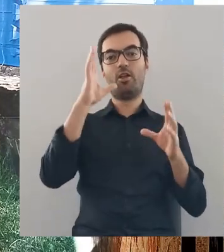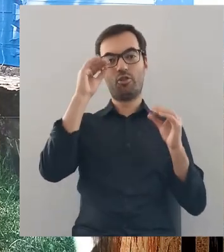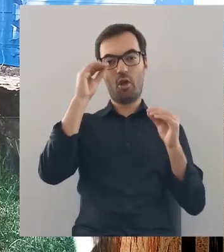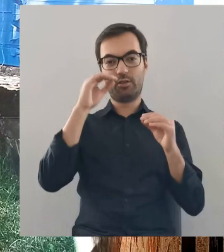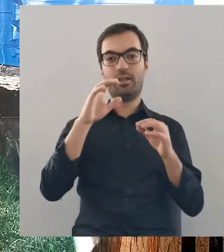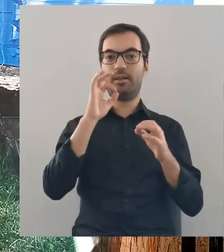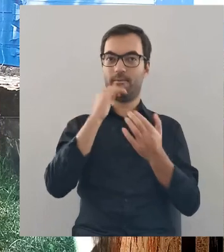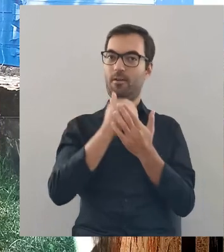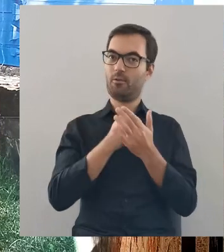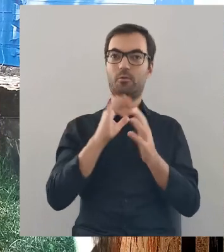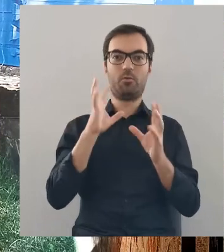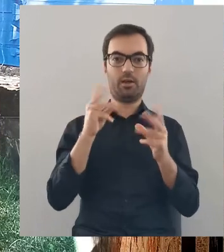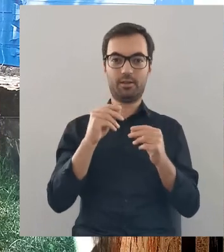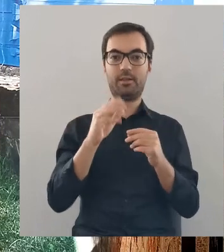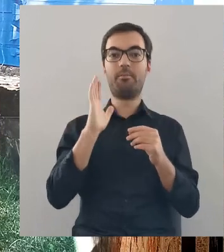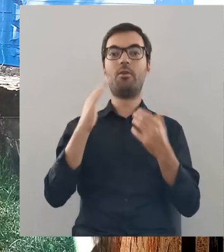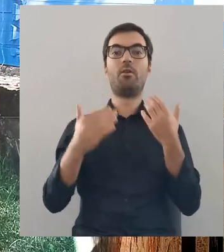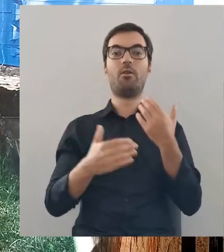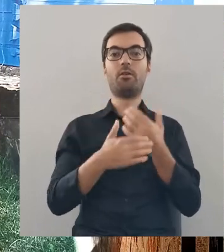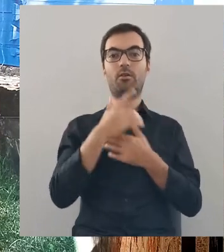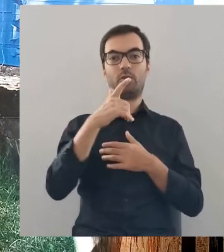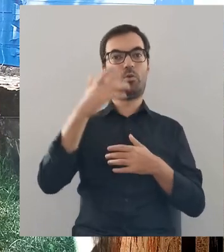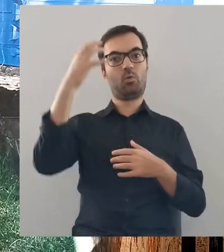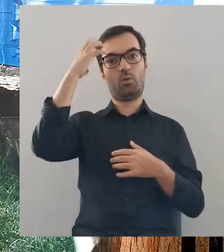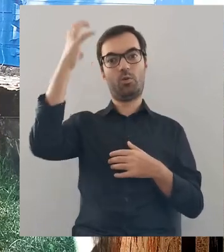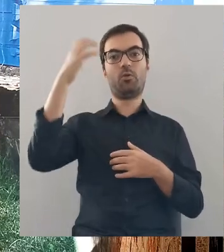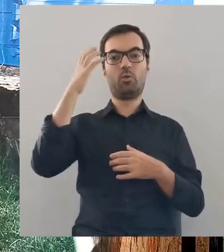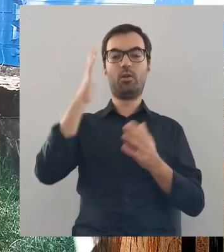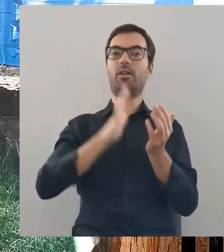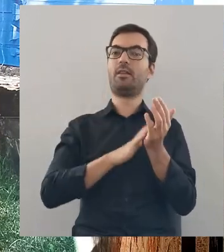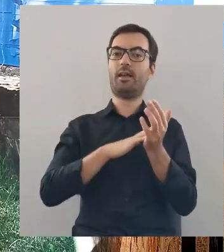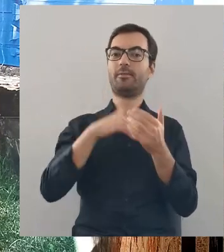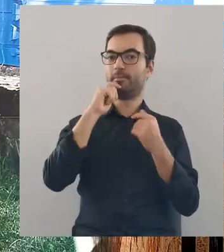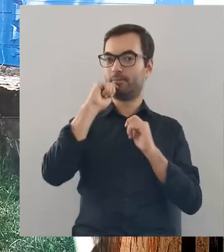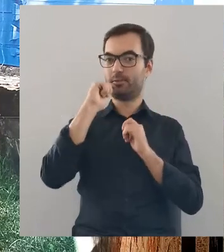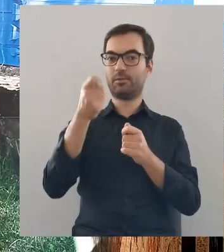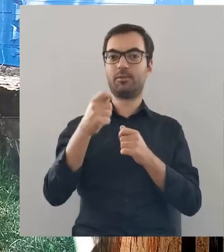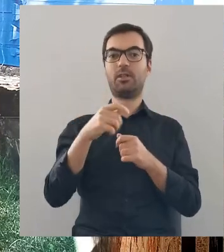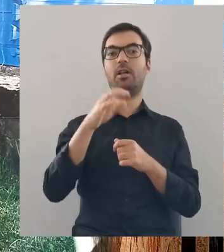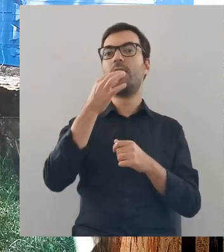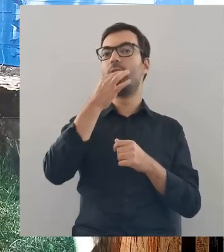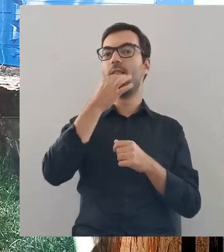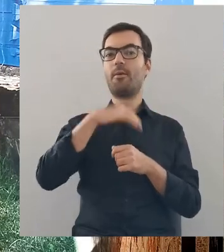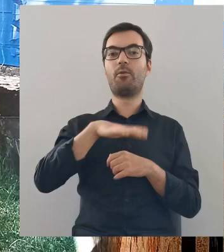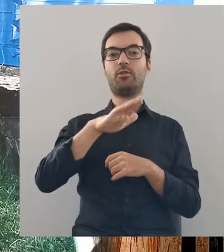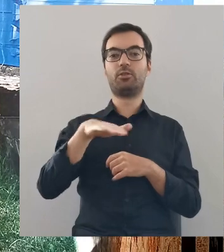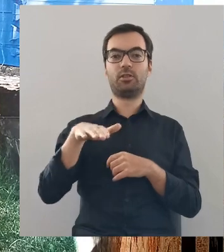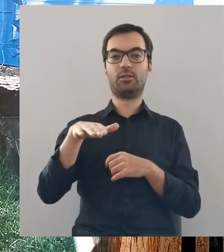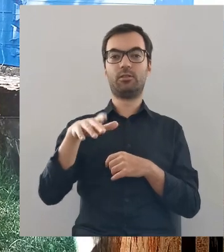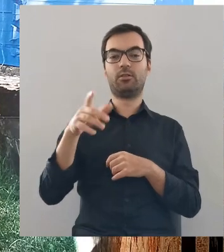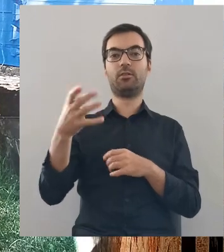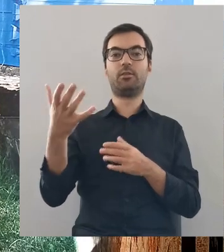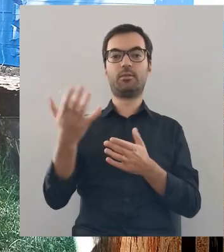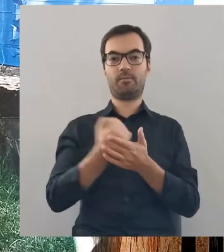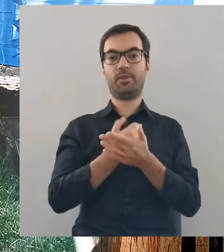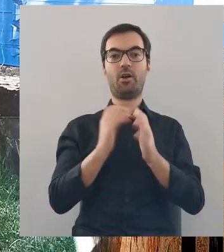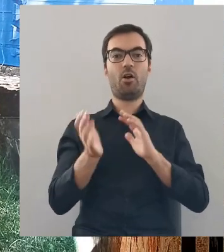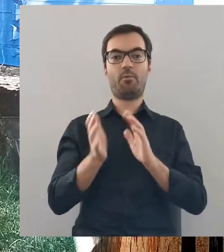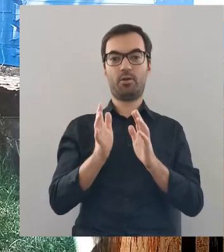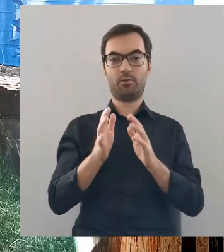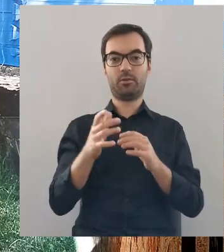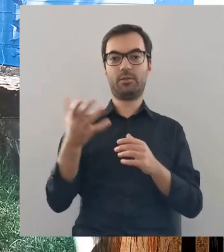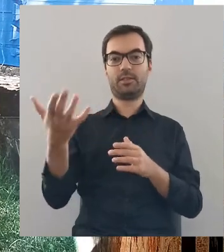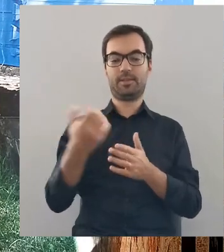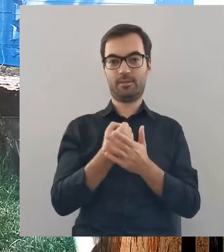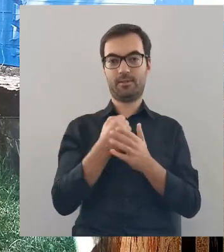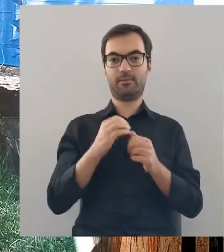nocleg w godnych warunkach, a potem okazuje się, że jest to król i król w nagrodę najmłodsze dziecko bierze